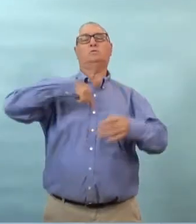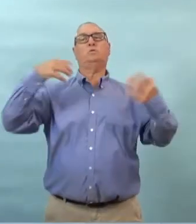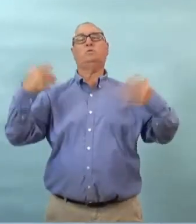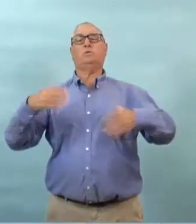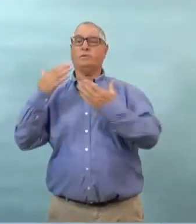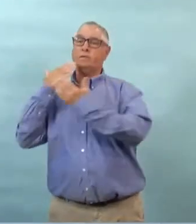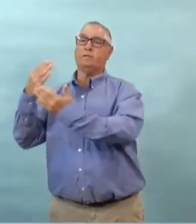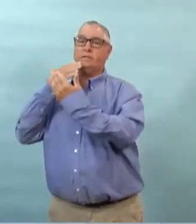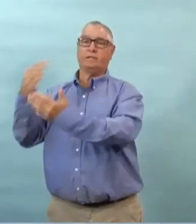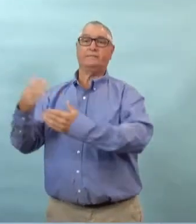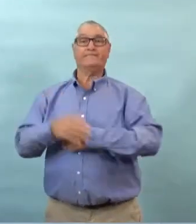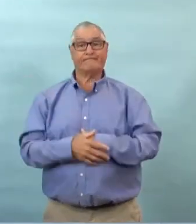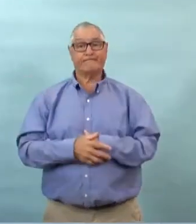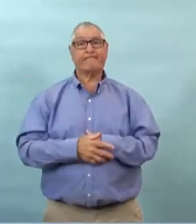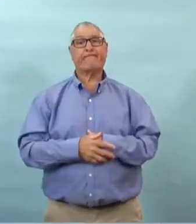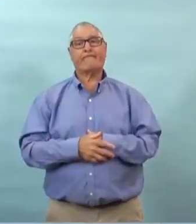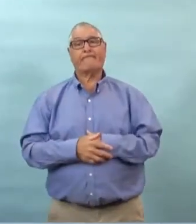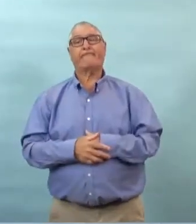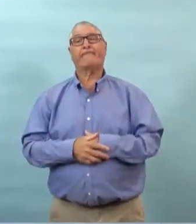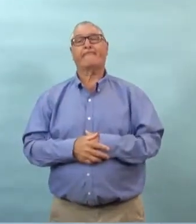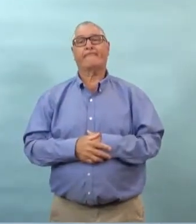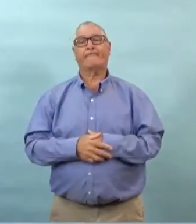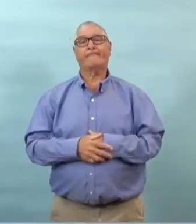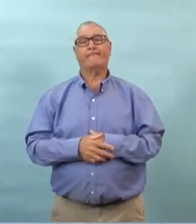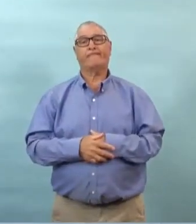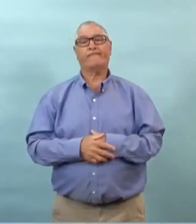maintenir notre capacité de dépistage